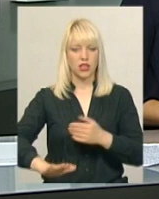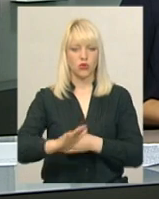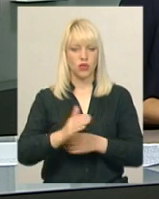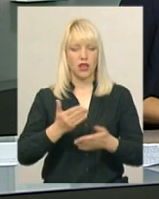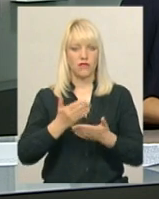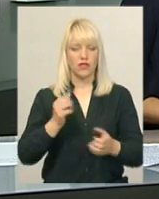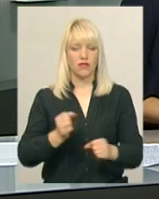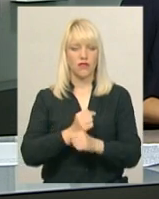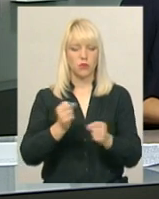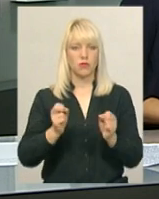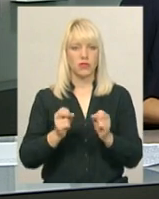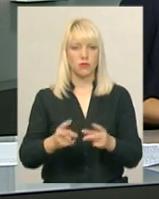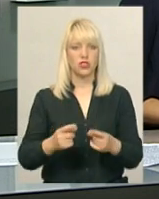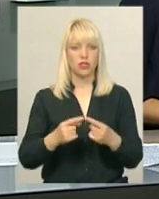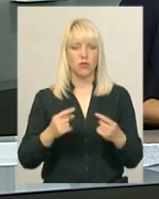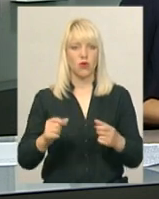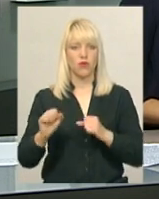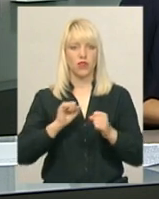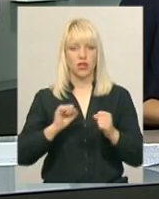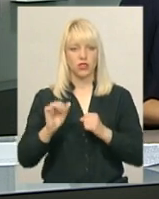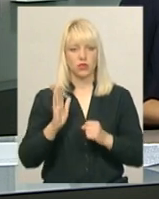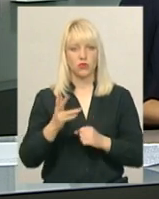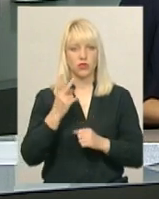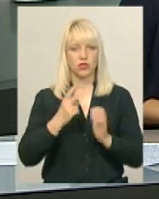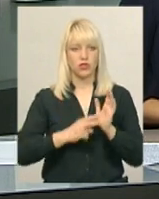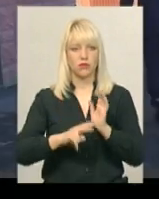предметів. У відрядженні пробудуть 72 дні.